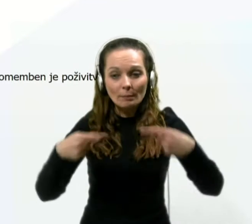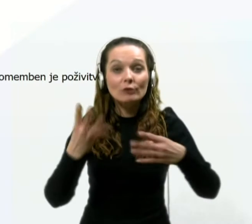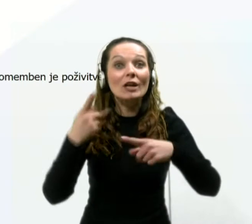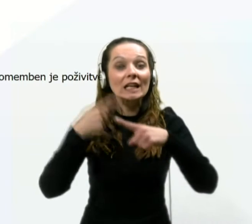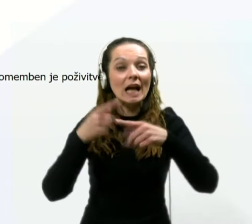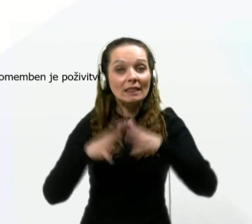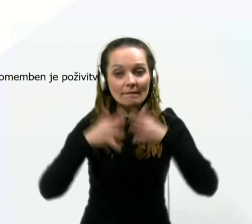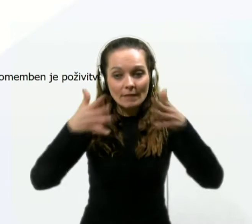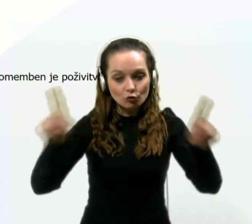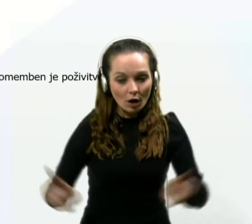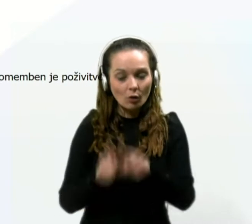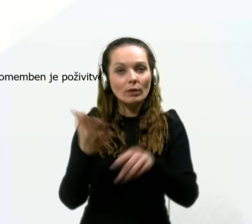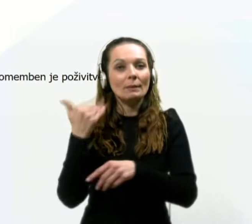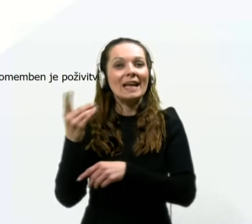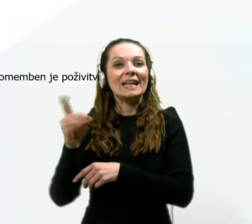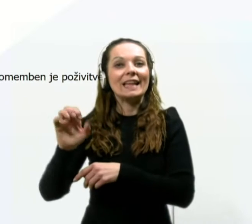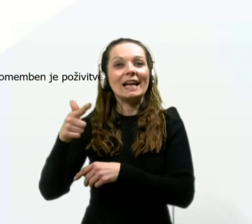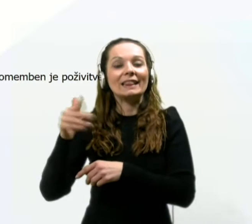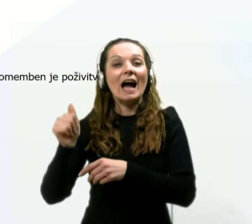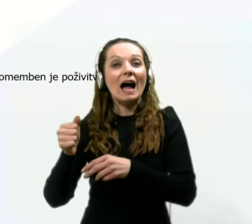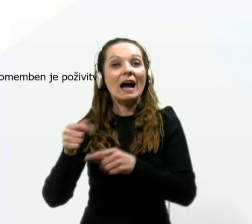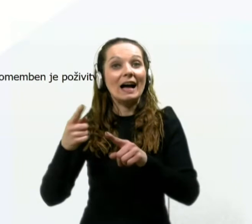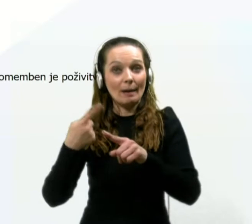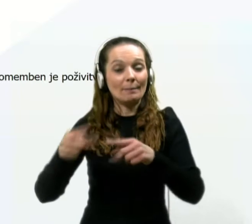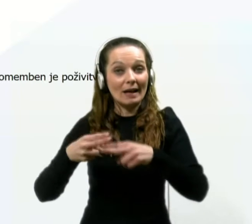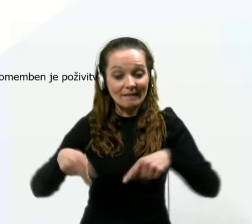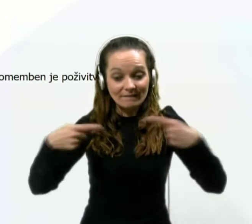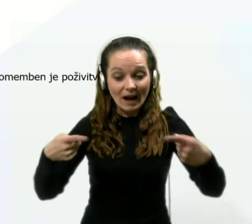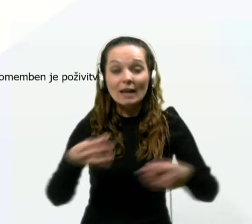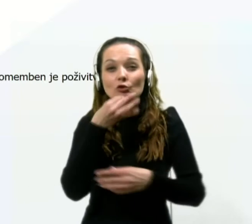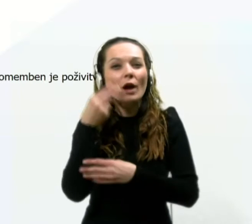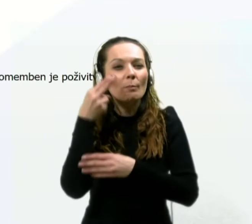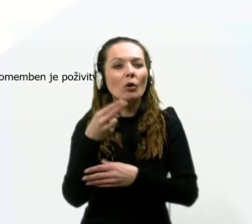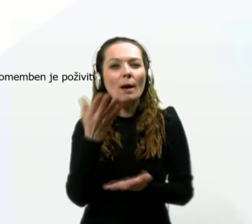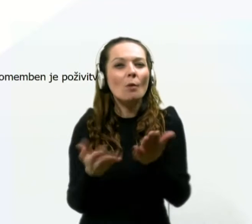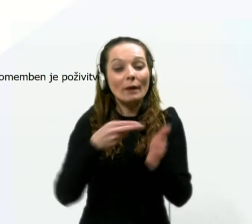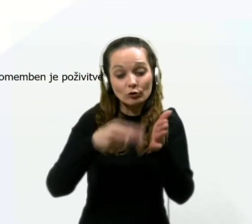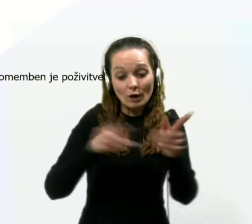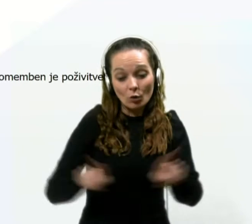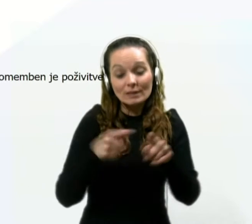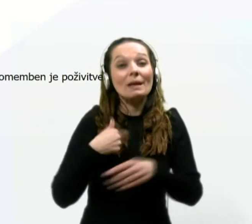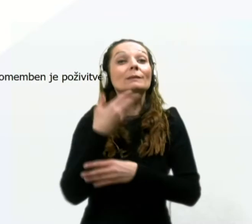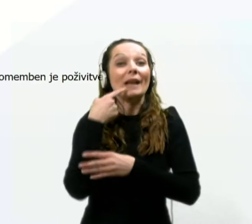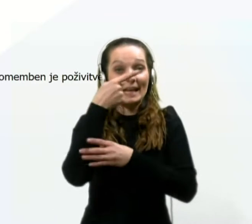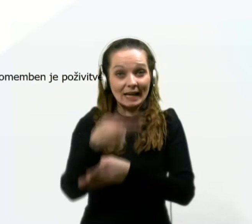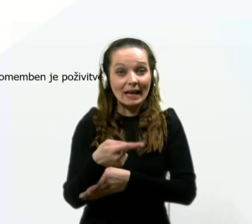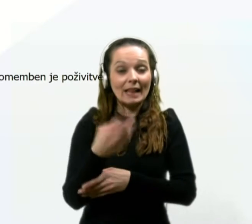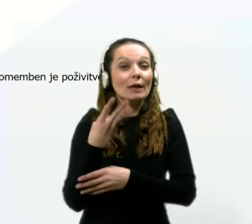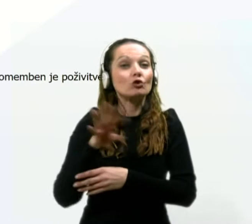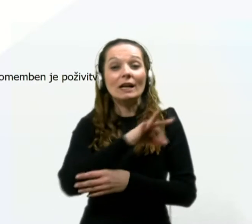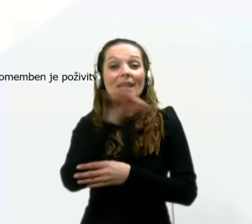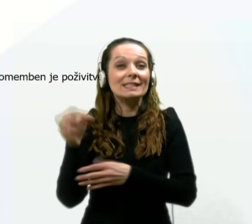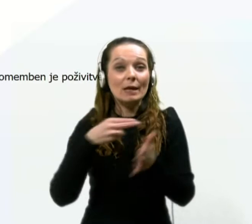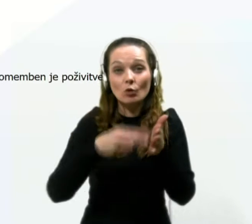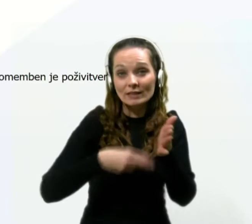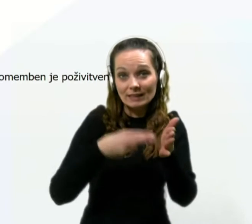večja, kot je bila v deltavalu. Če pogledamo recimo poprečno število, kot sem prej rekla, na 14-dnevno